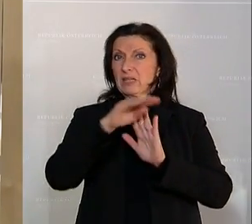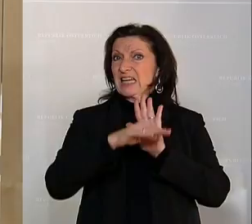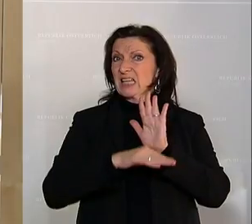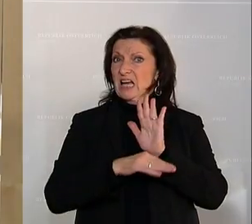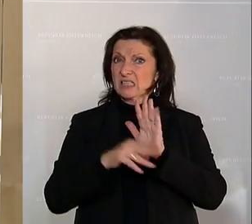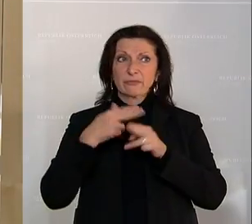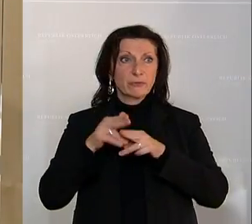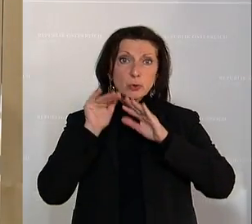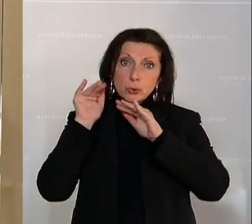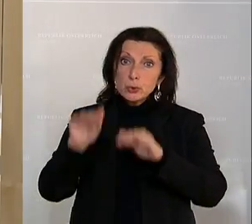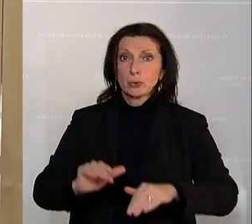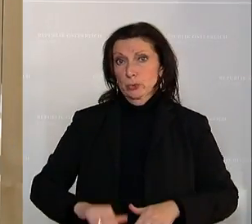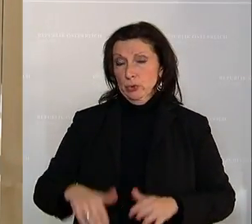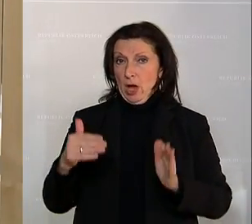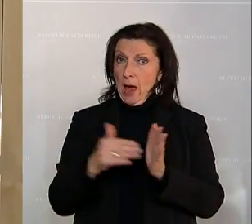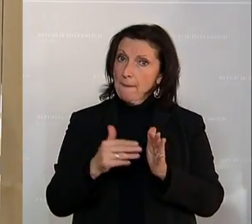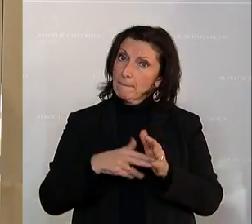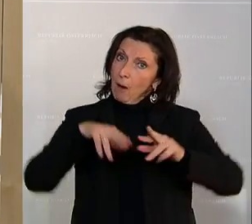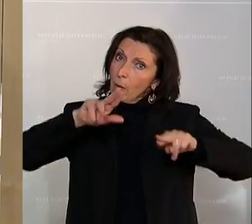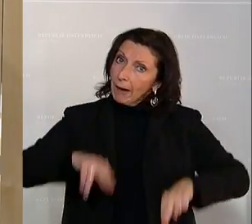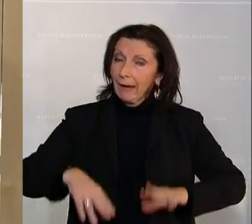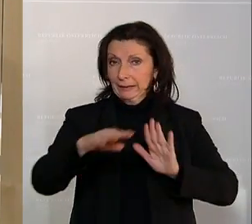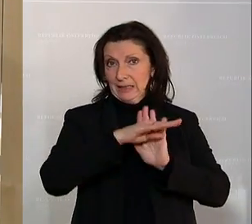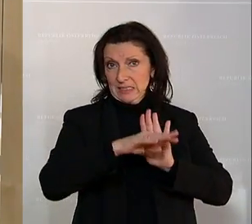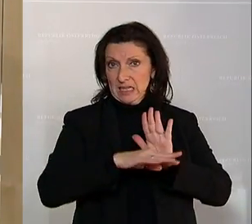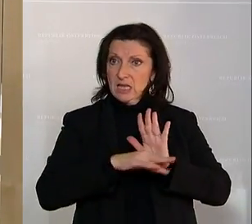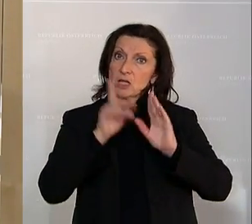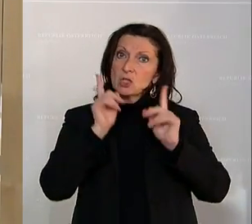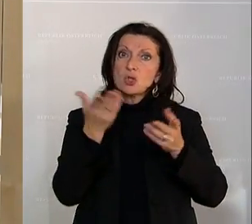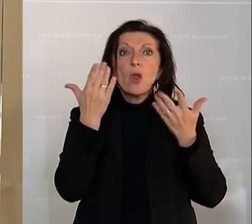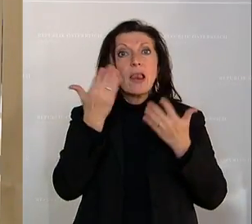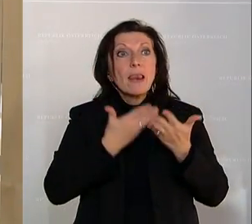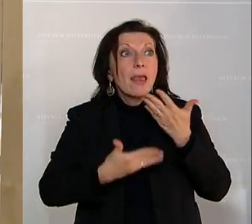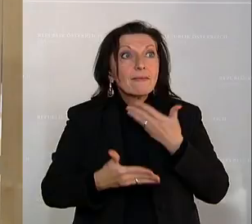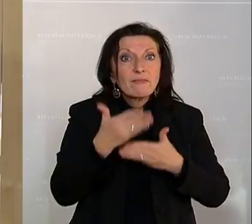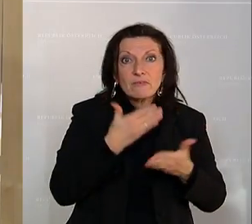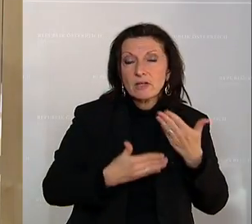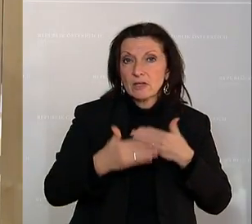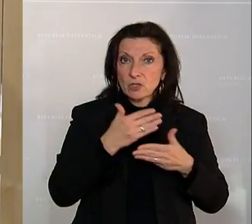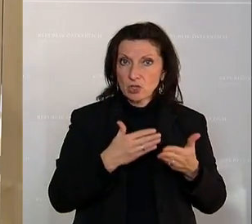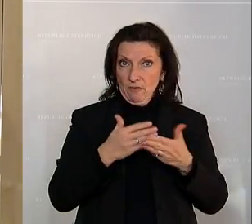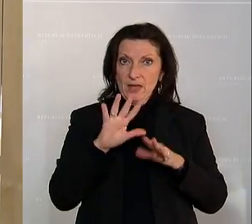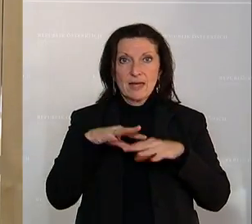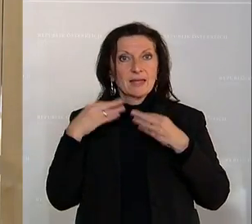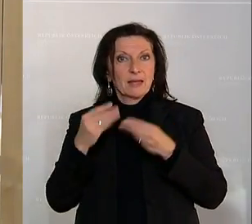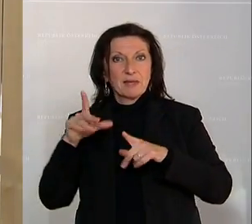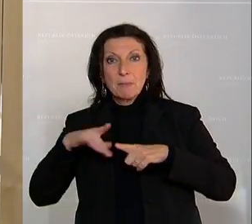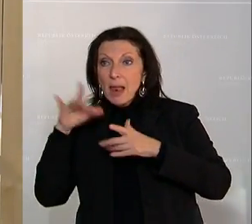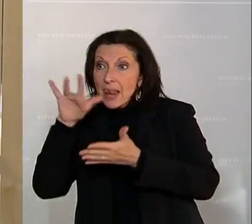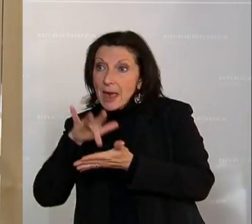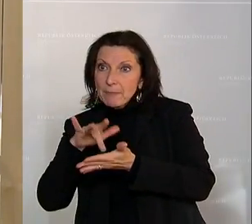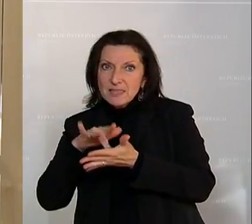es braucht ein rechtliches Gefüge, damit Landwirtschaft in Kombination mit dem heimischen Lebensmittelhändl